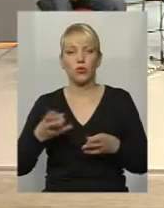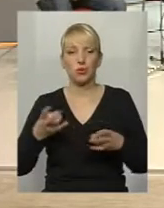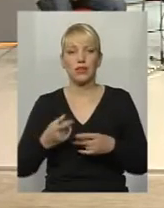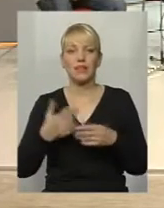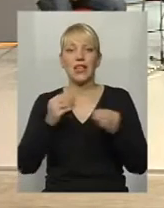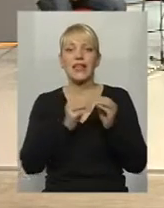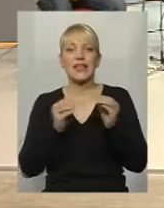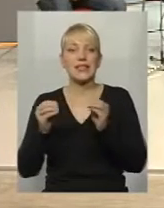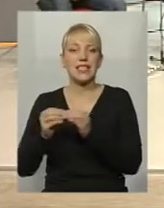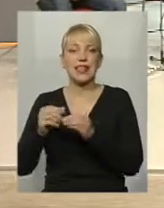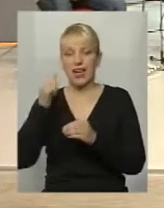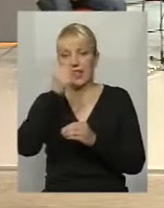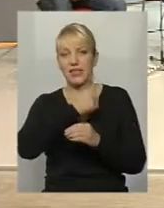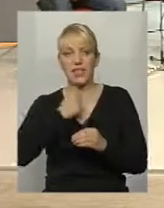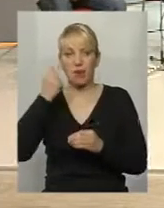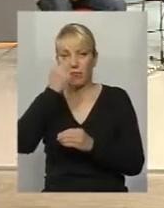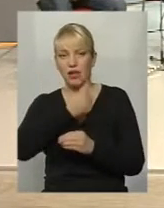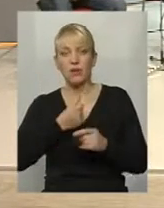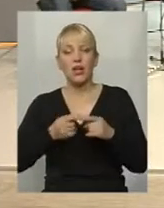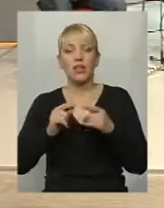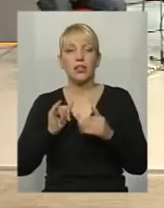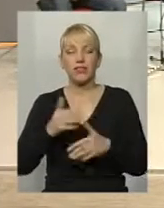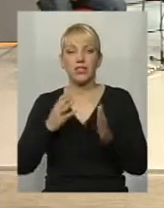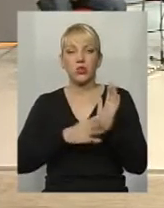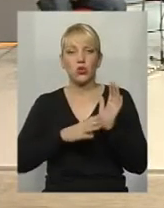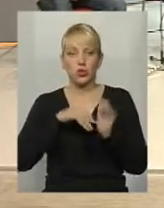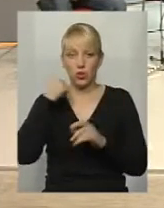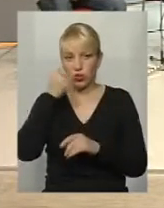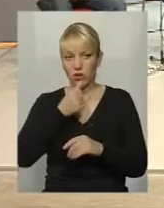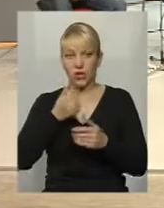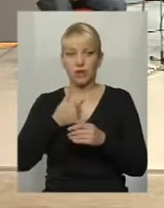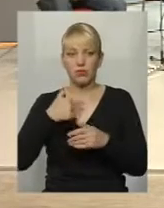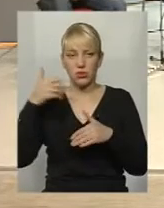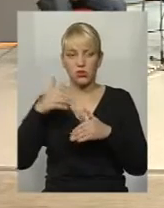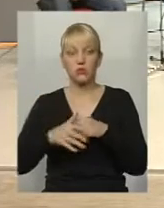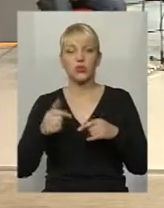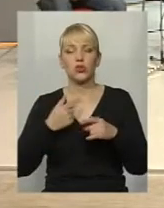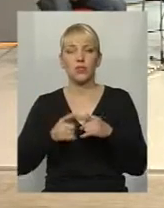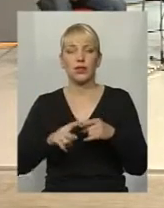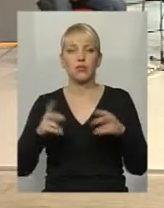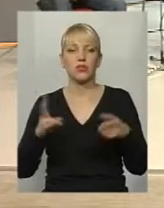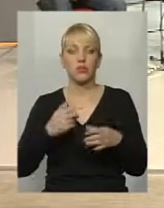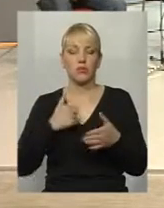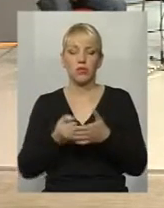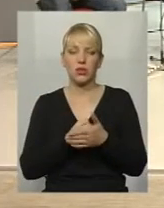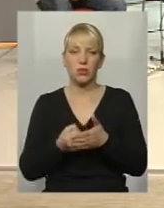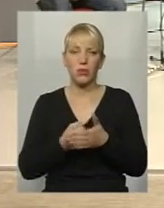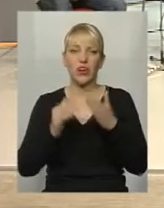необхідне Вже десятиліттями. Тому що ми ще в 90-х роках ми зрозуміли, що нам все потрібно і ми добивалися